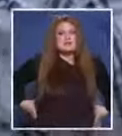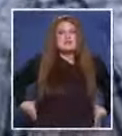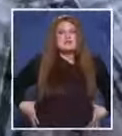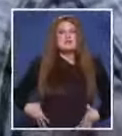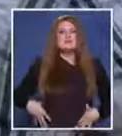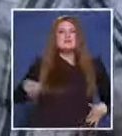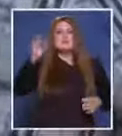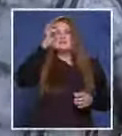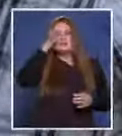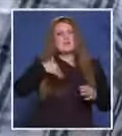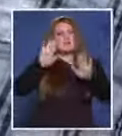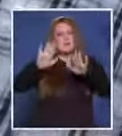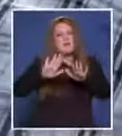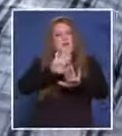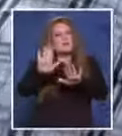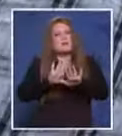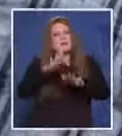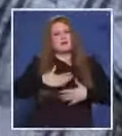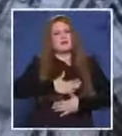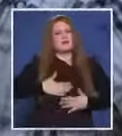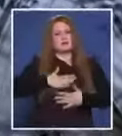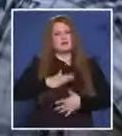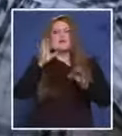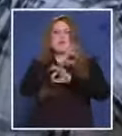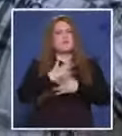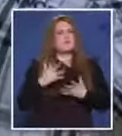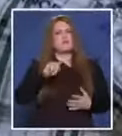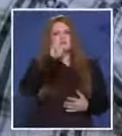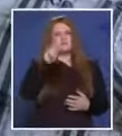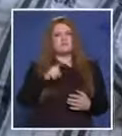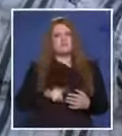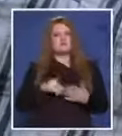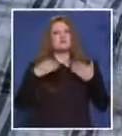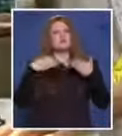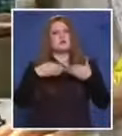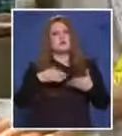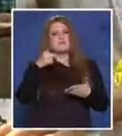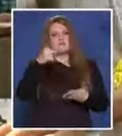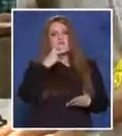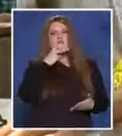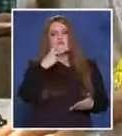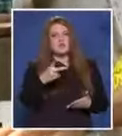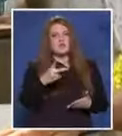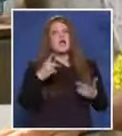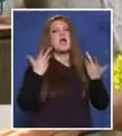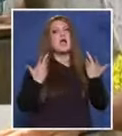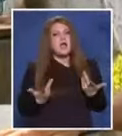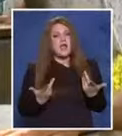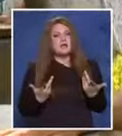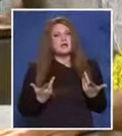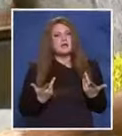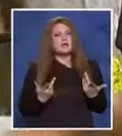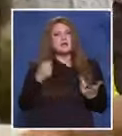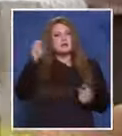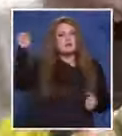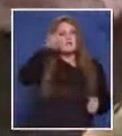черното, защото аз го къп, нали, помагам да се убиви. Нямам въпроси повече към вас. Видяхте ли как се налага